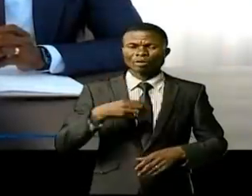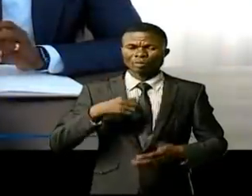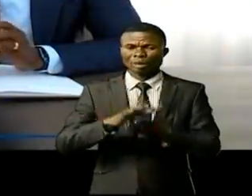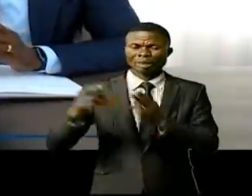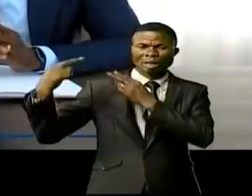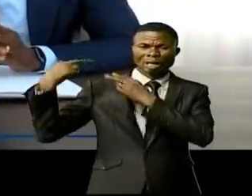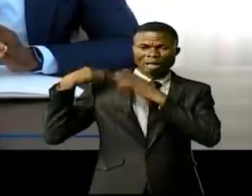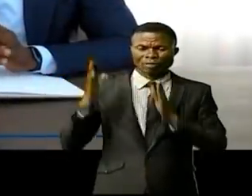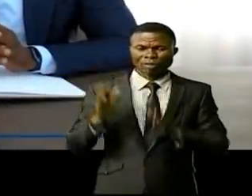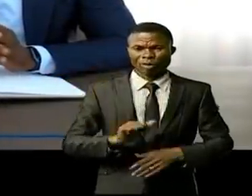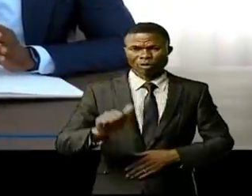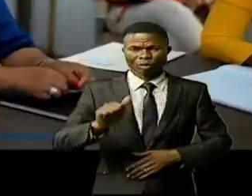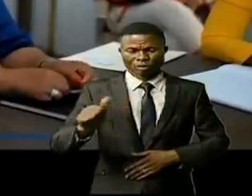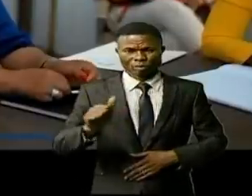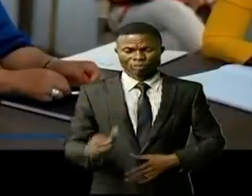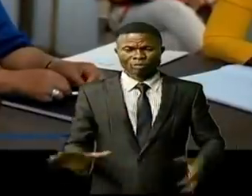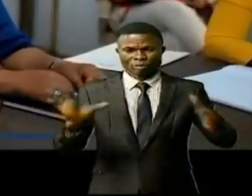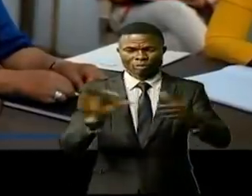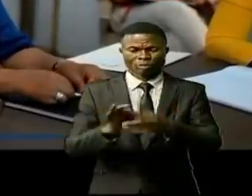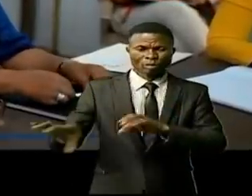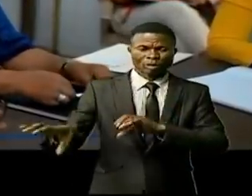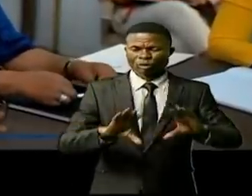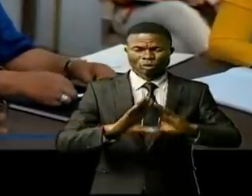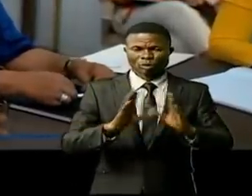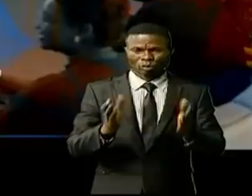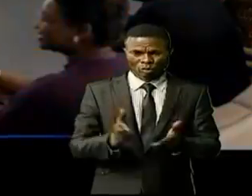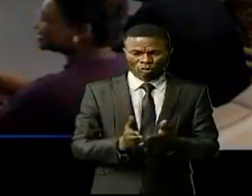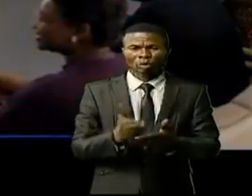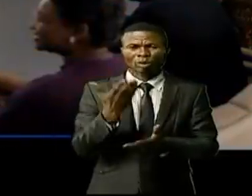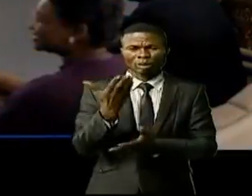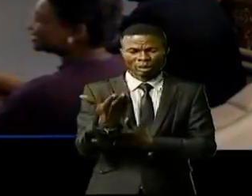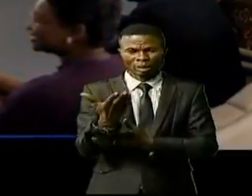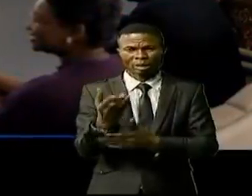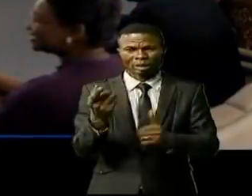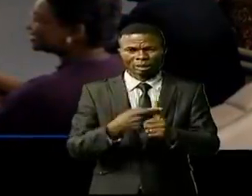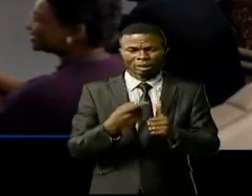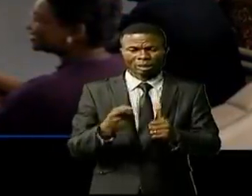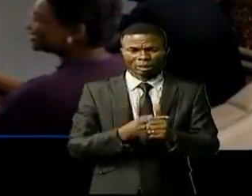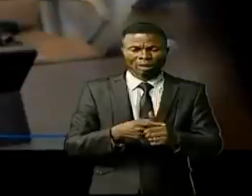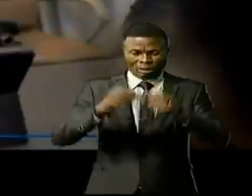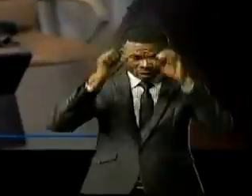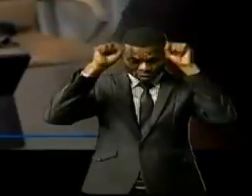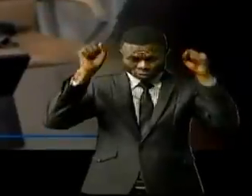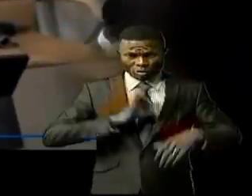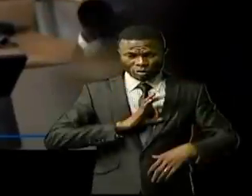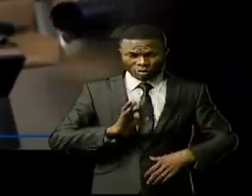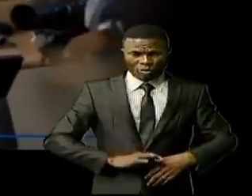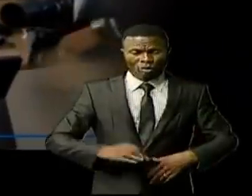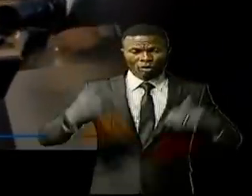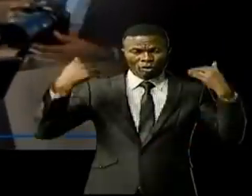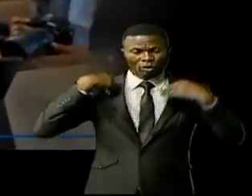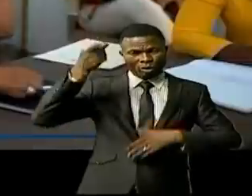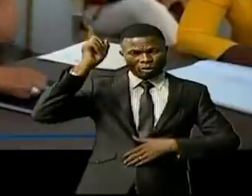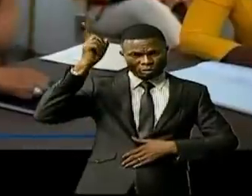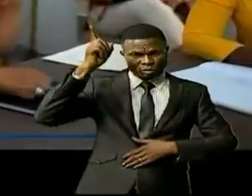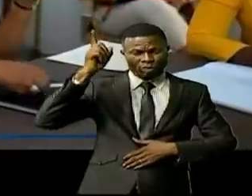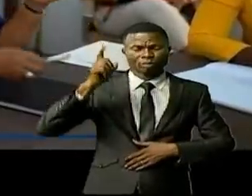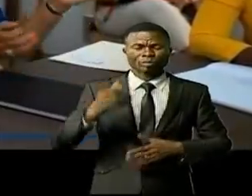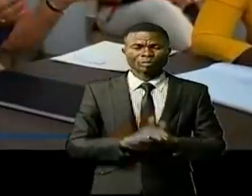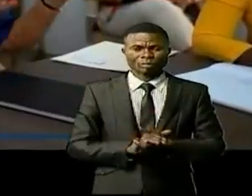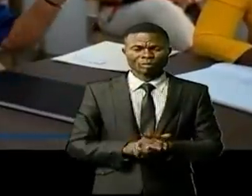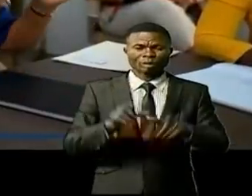congolaise. La coalition d'action dépend aussi bien du président de la République qui est un champion, c'est un hi-foshi.